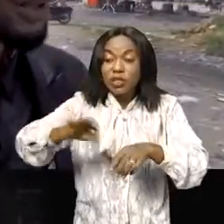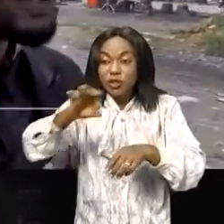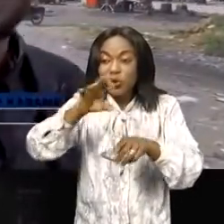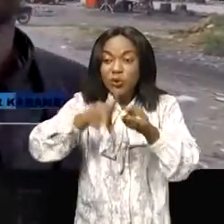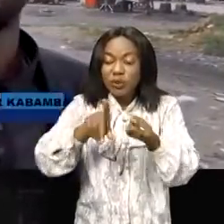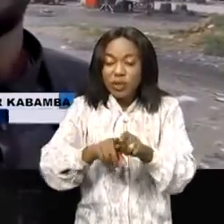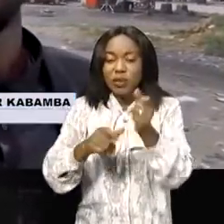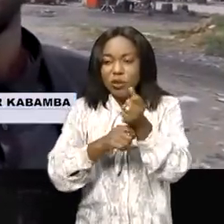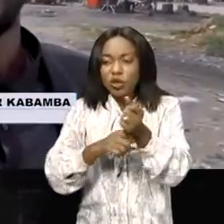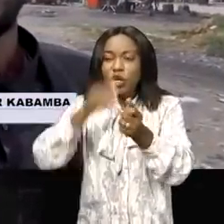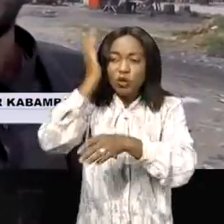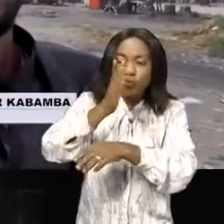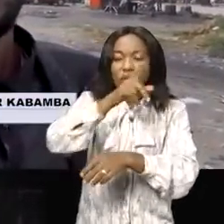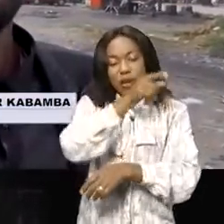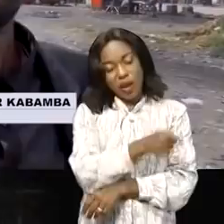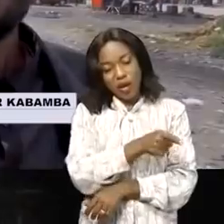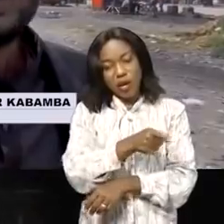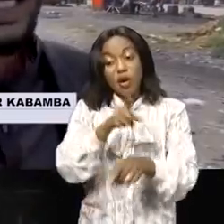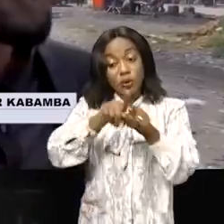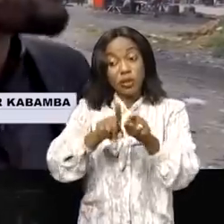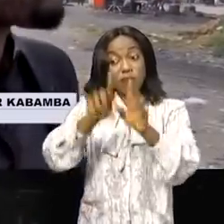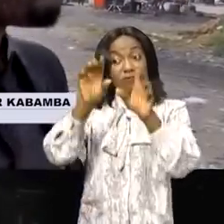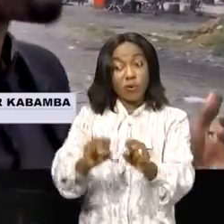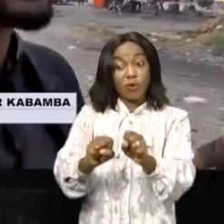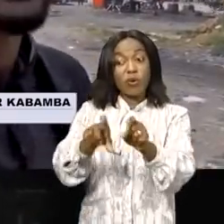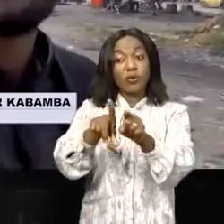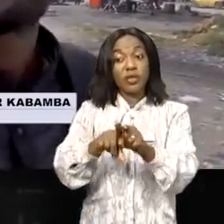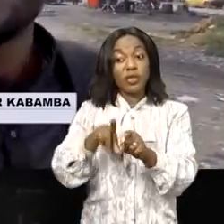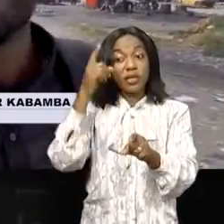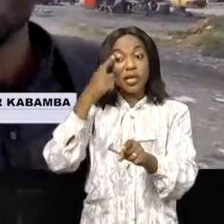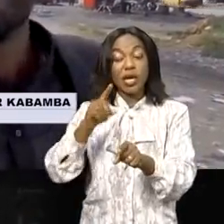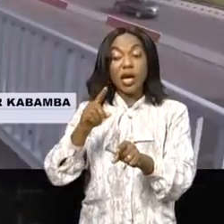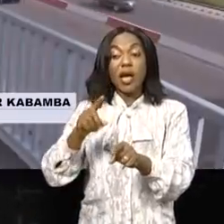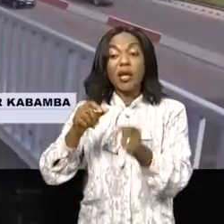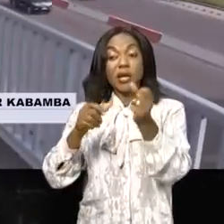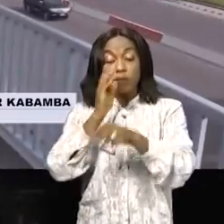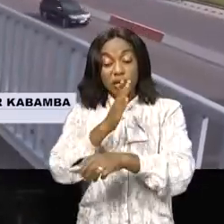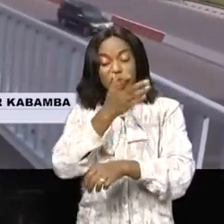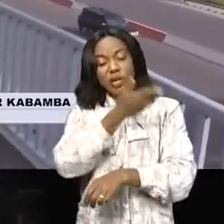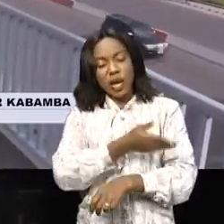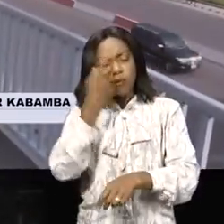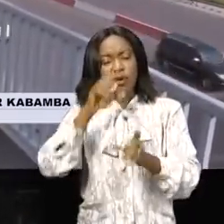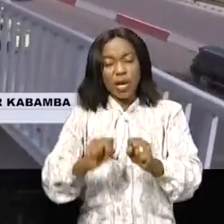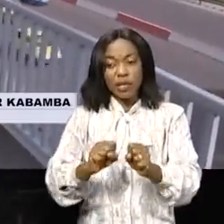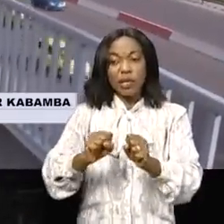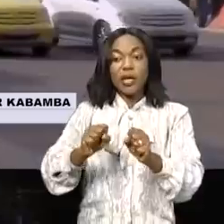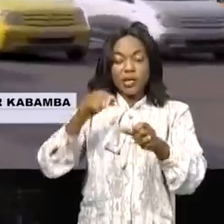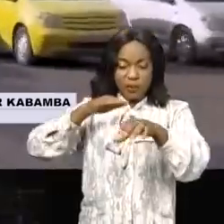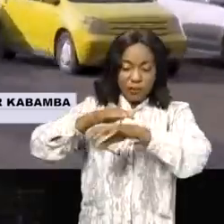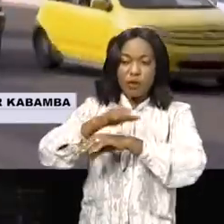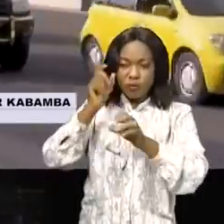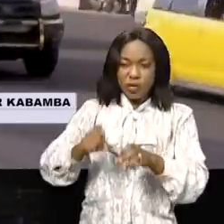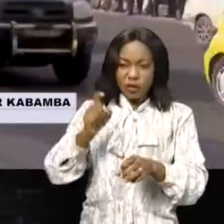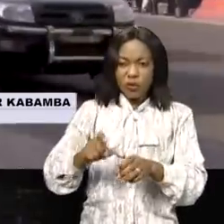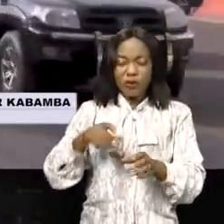y a un problème. Mais le soir, nous sommes expulsés, nous avons tranché. Aux autorités compétentes de prendre de